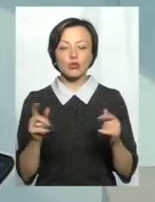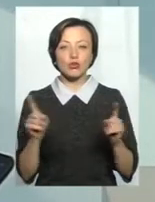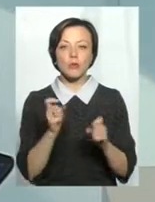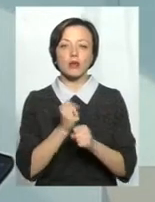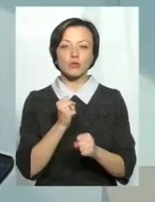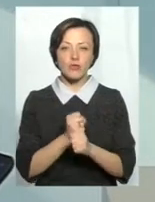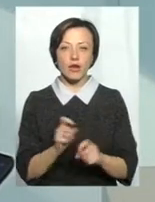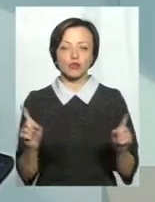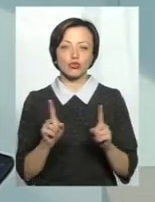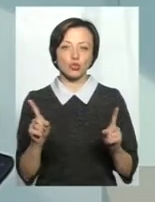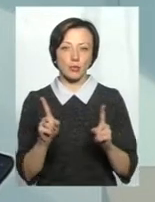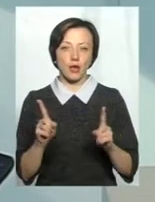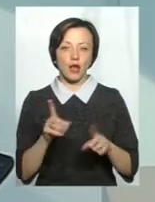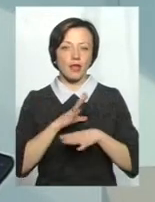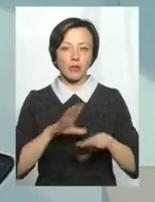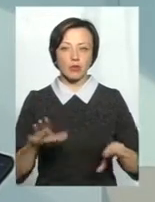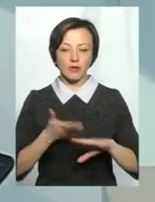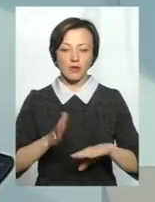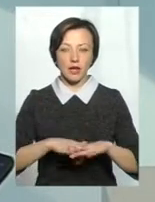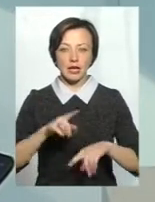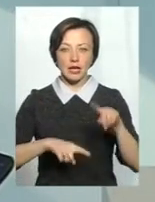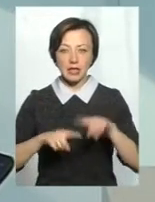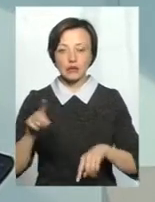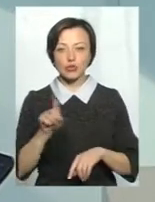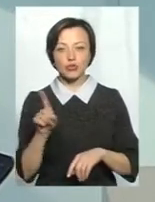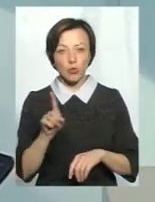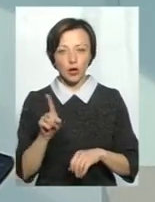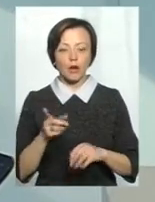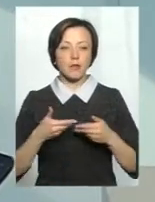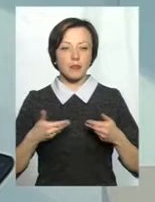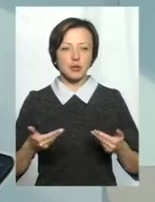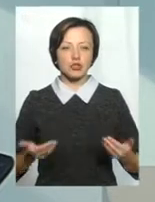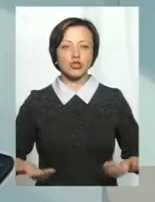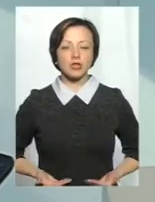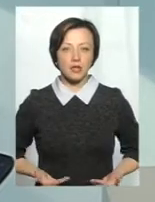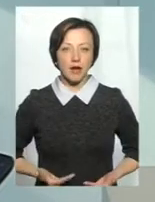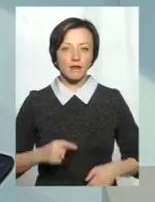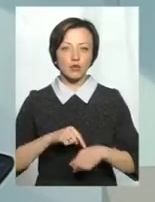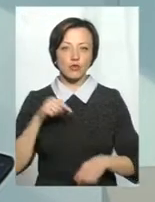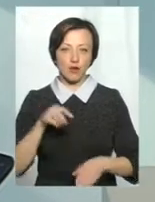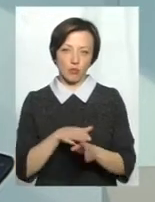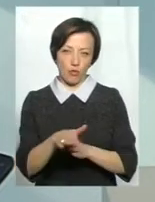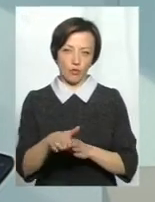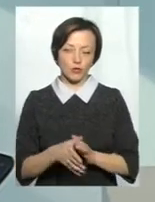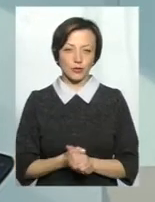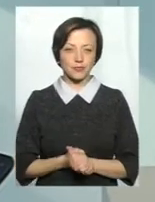працювати, щоб не бути втягусь рідним, і для того, щоб ми життя відчували сповна.